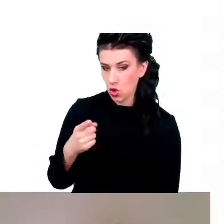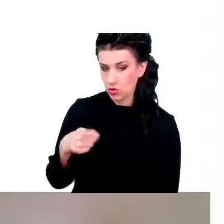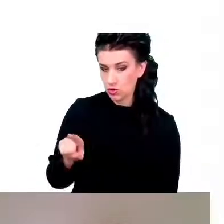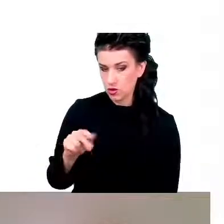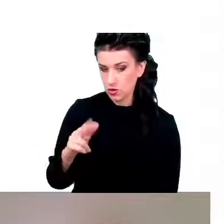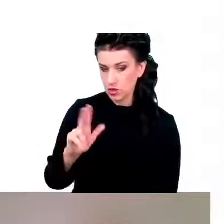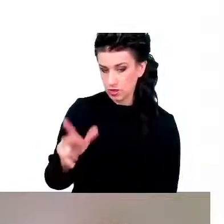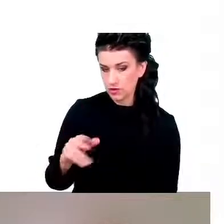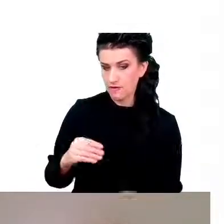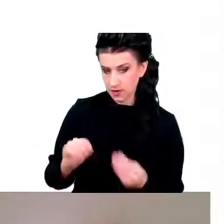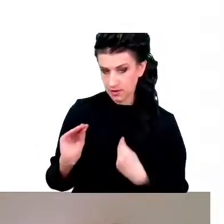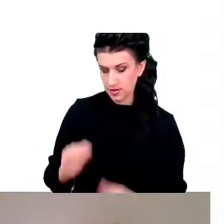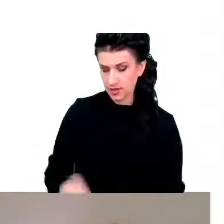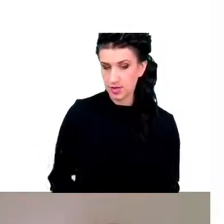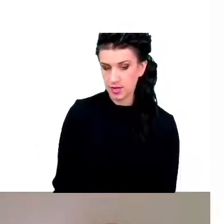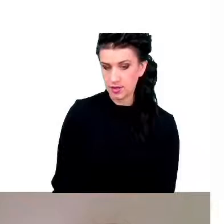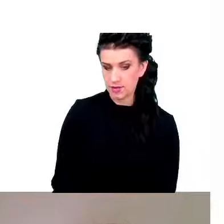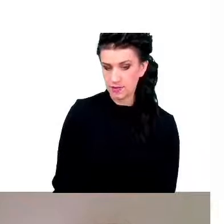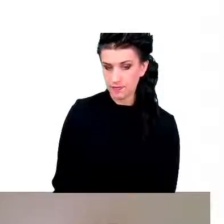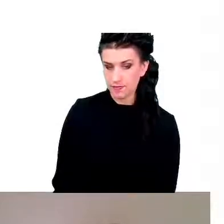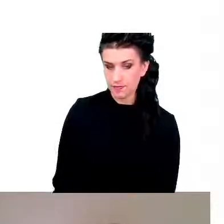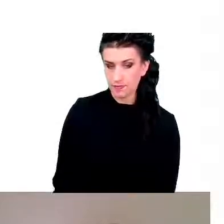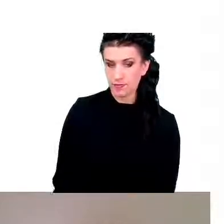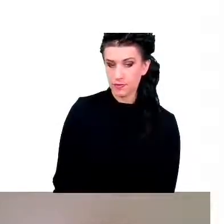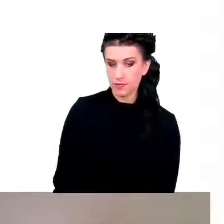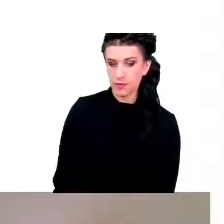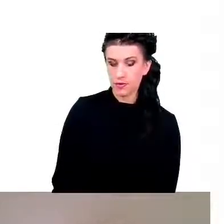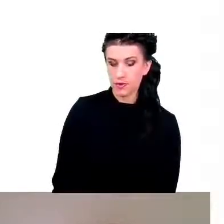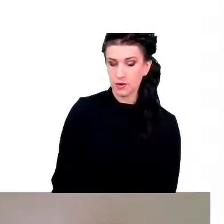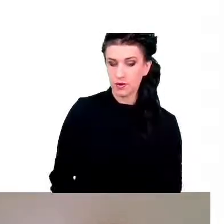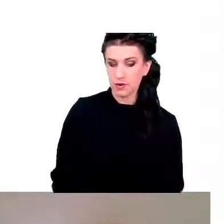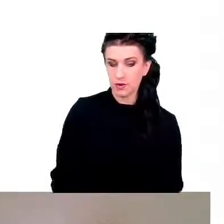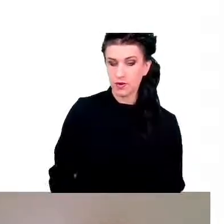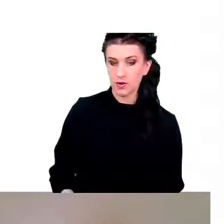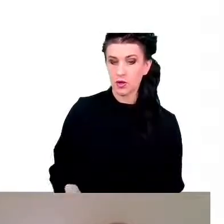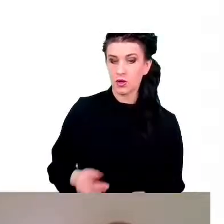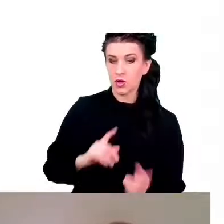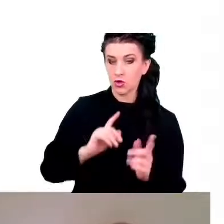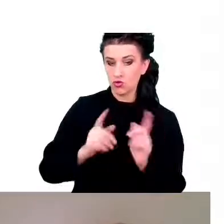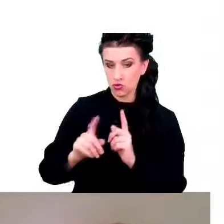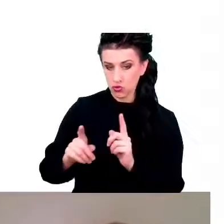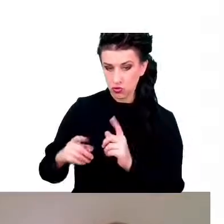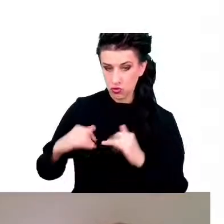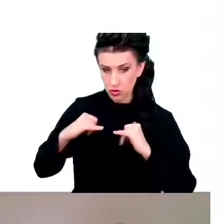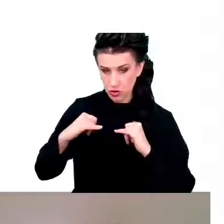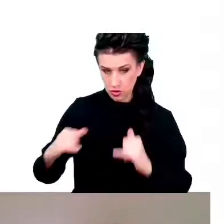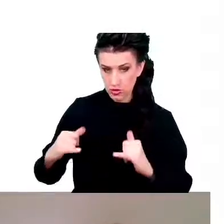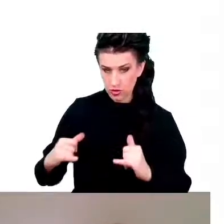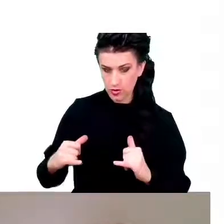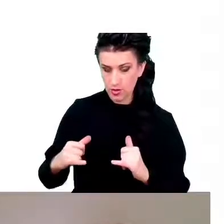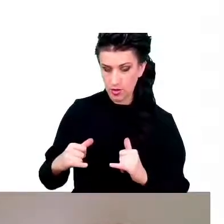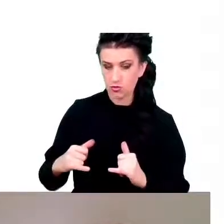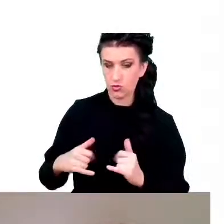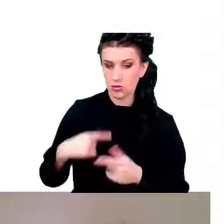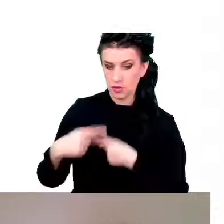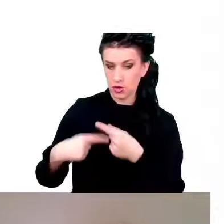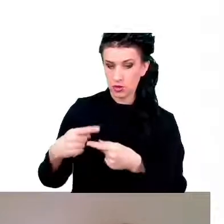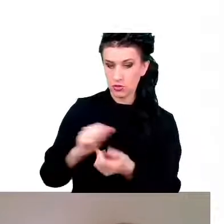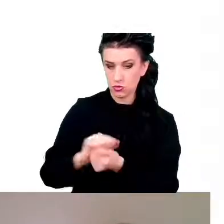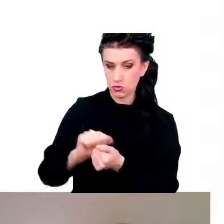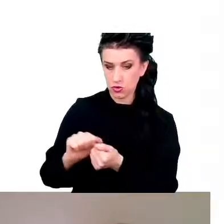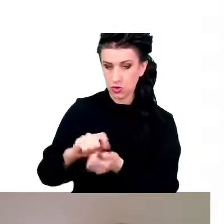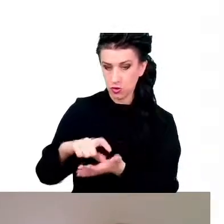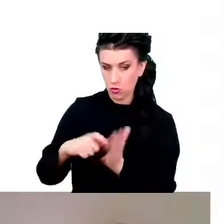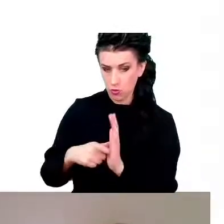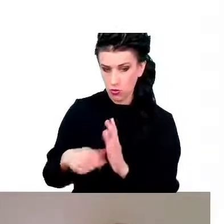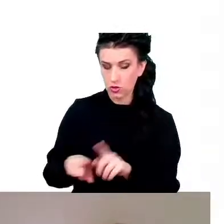silniejszego uszkadzania, przyspieszenia tych procesów uszkadzania komórki i tym samym przyspieszenia